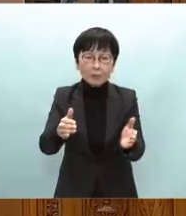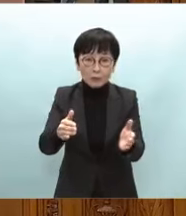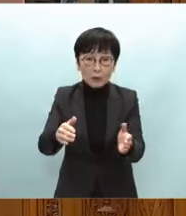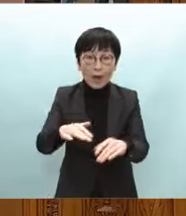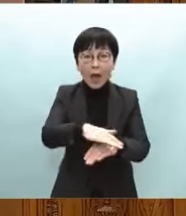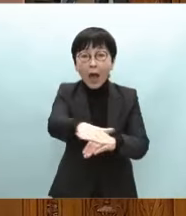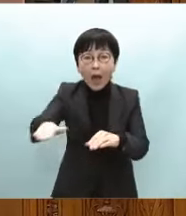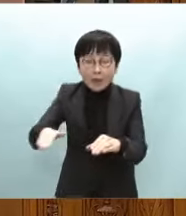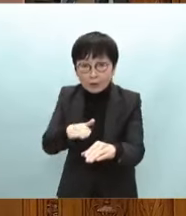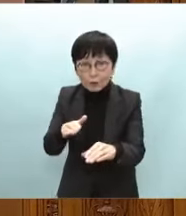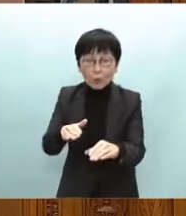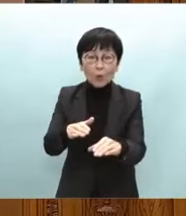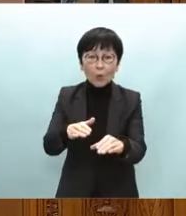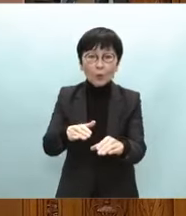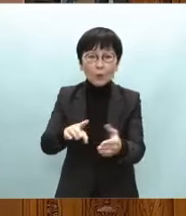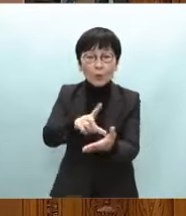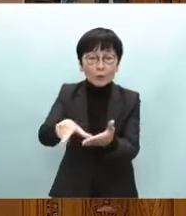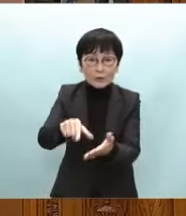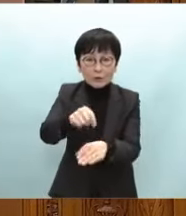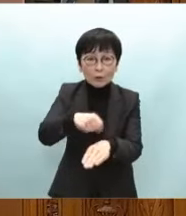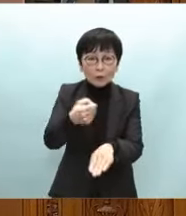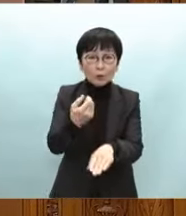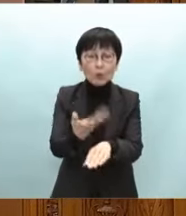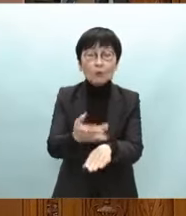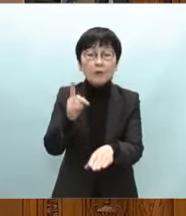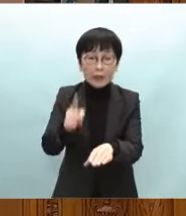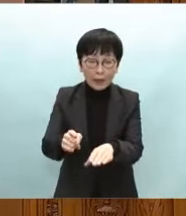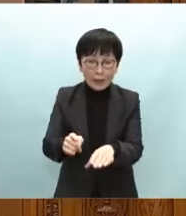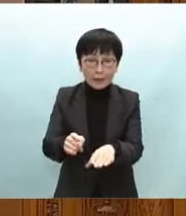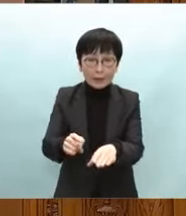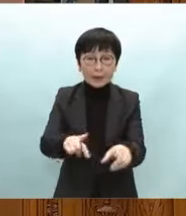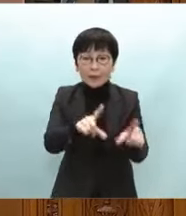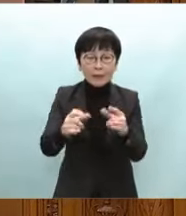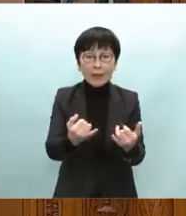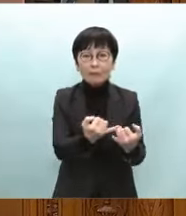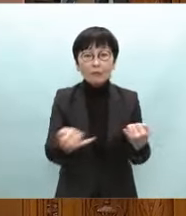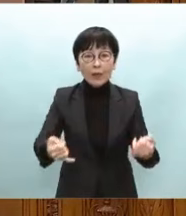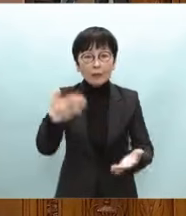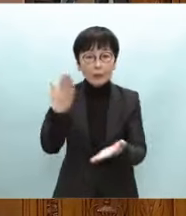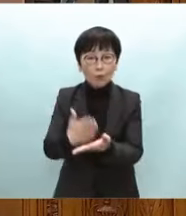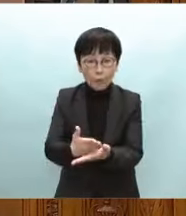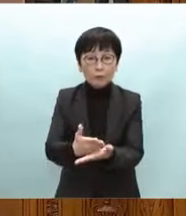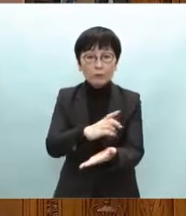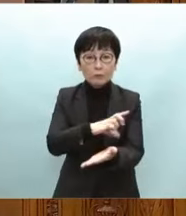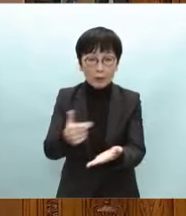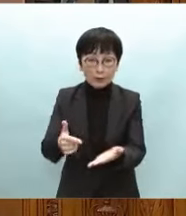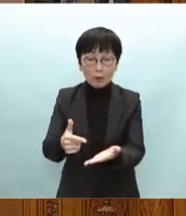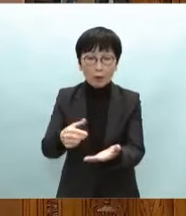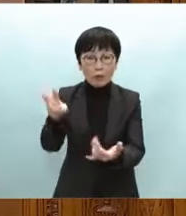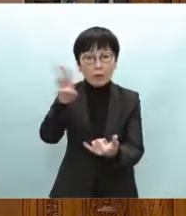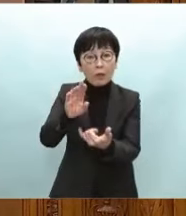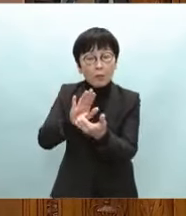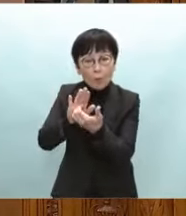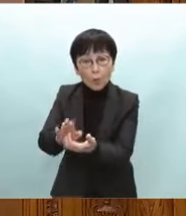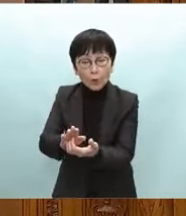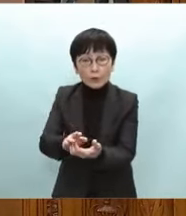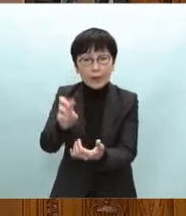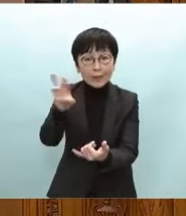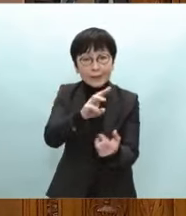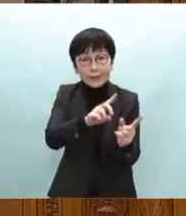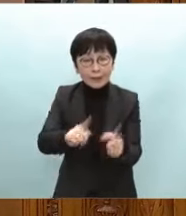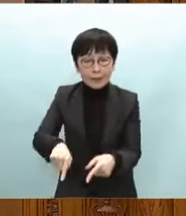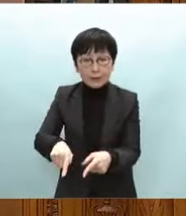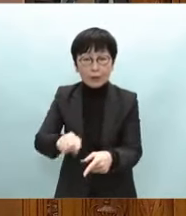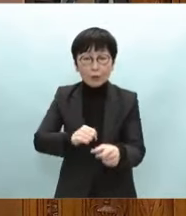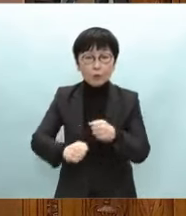から来るインフラライフラインの寸断途絶など今後防災減災を進める上で様々